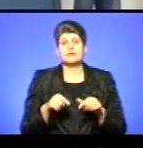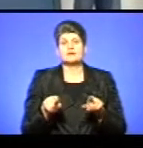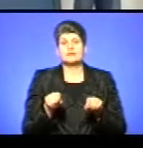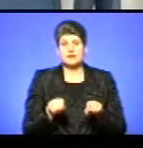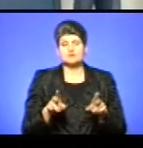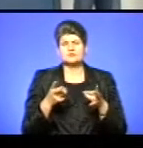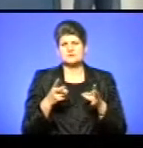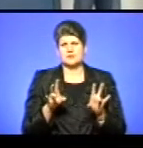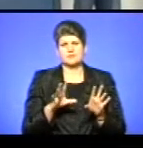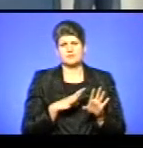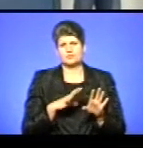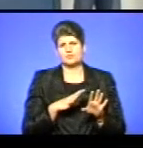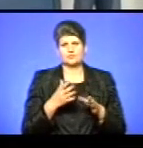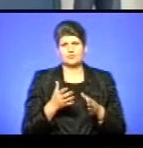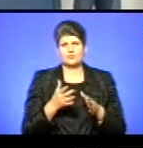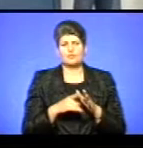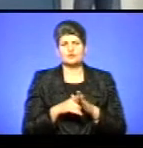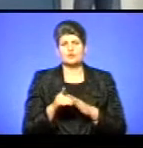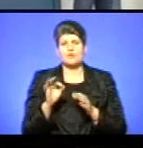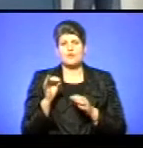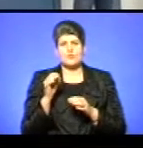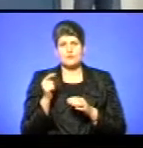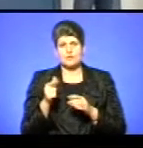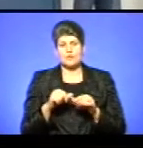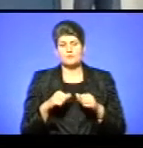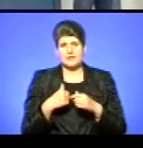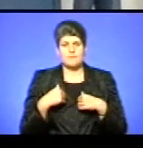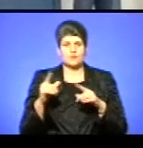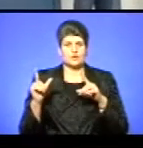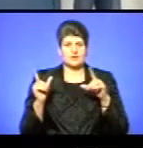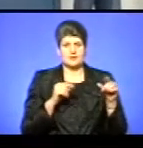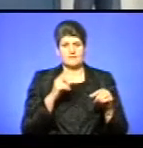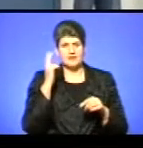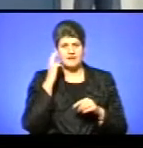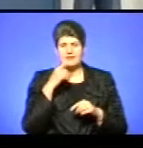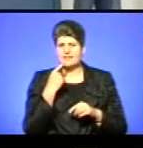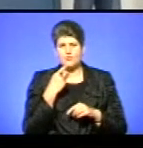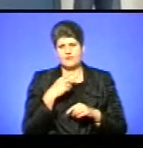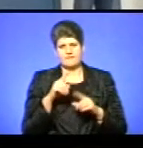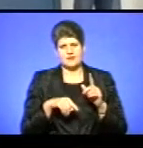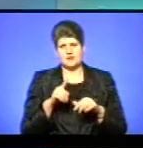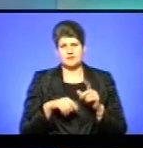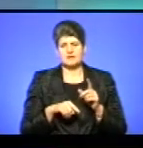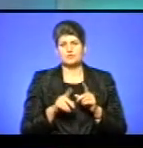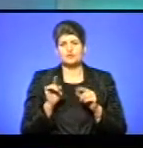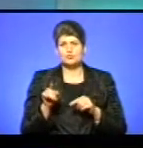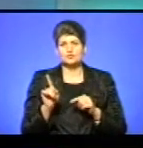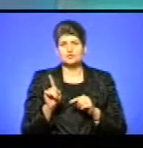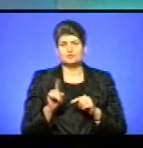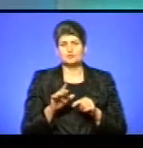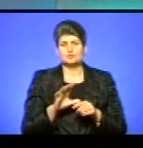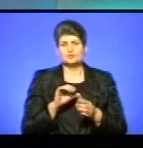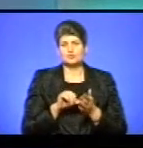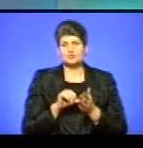потрібно було оцього початкового оргкомітету. Я поїхав в Київ, і я наказав своїм рідним тільки для того, аби побути